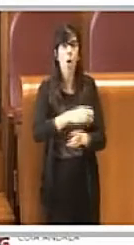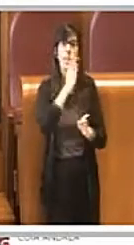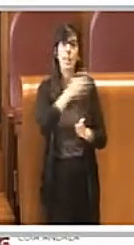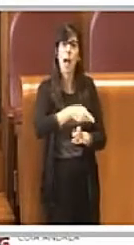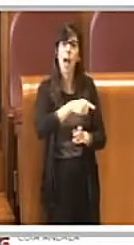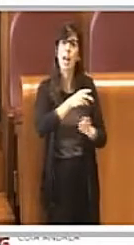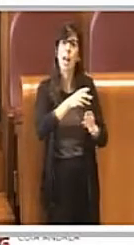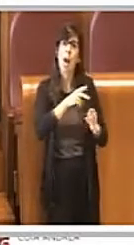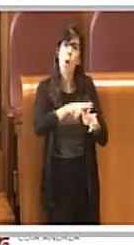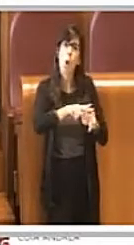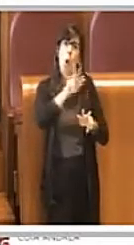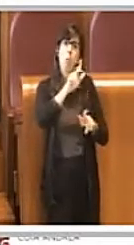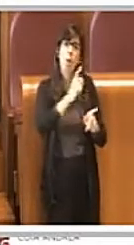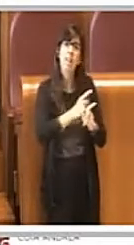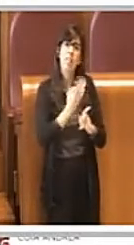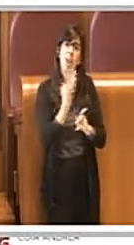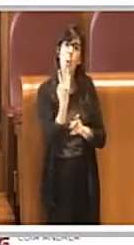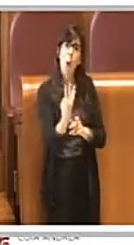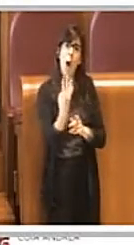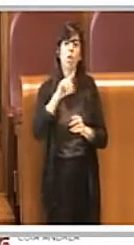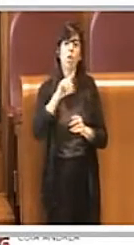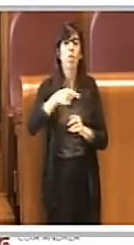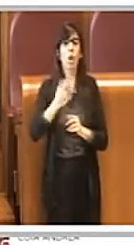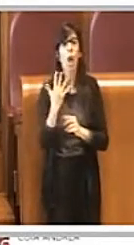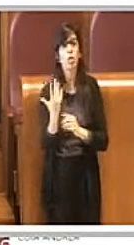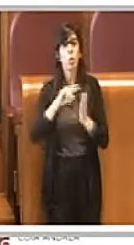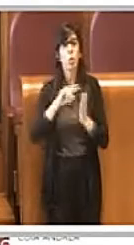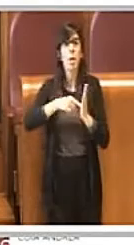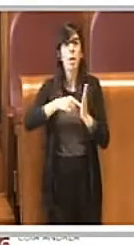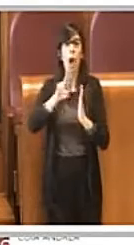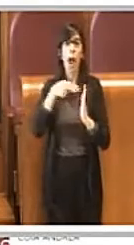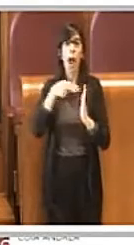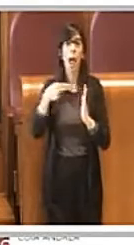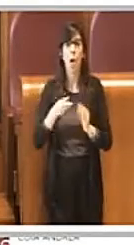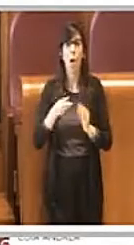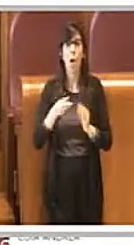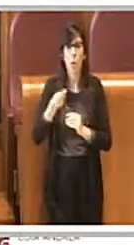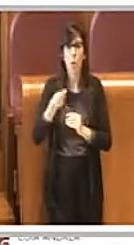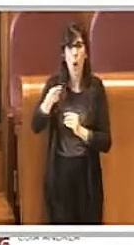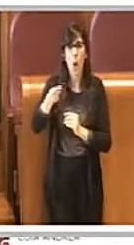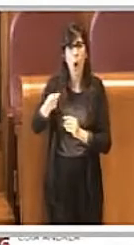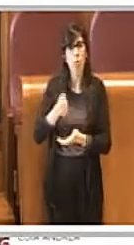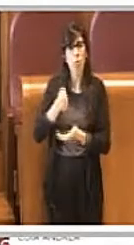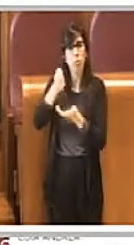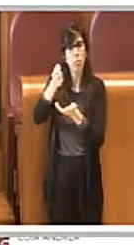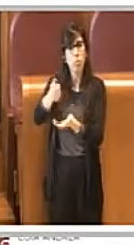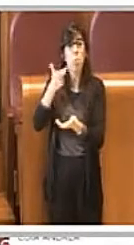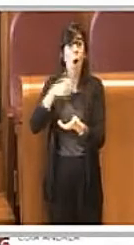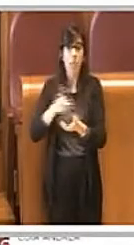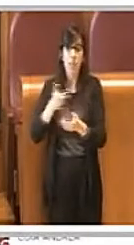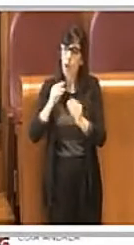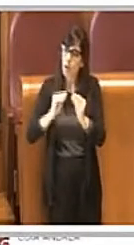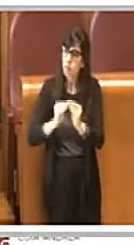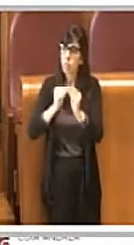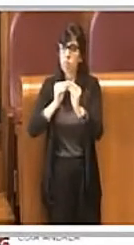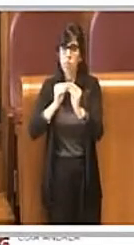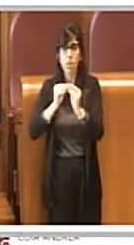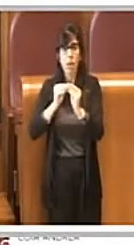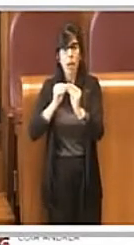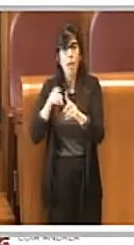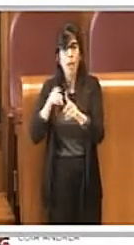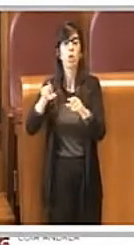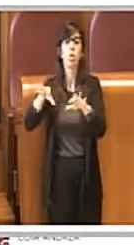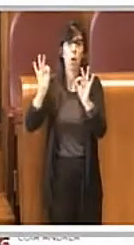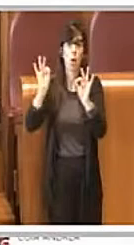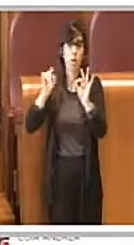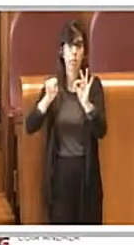del danno per oltre 4,5 milioni di euro a causa dello stop di questo campiere. In